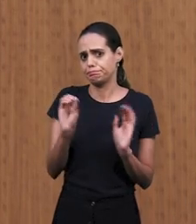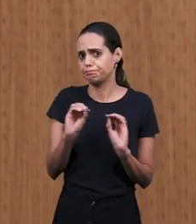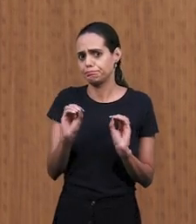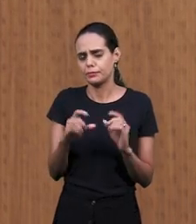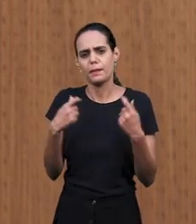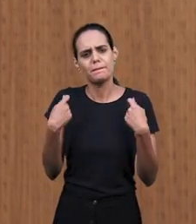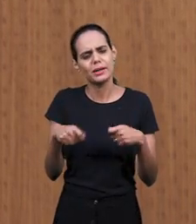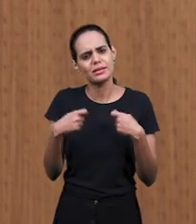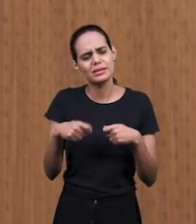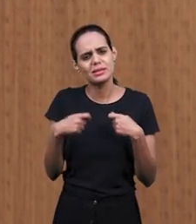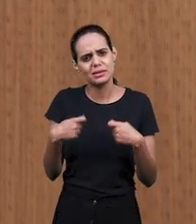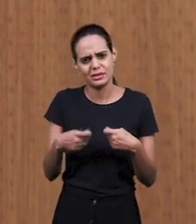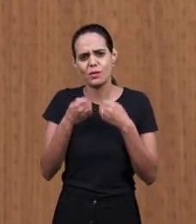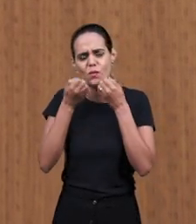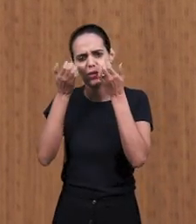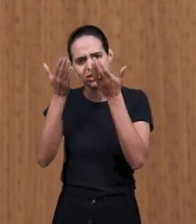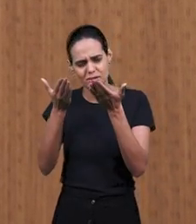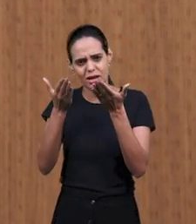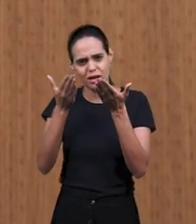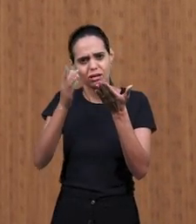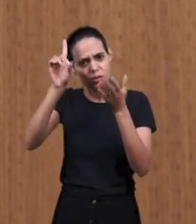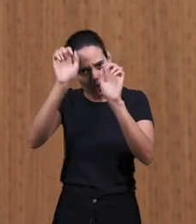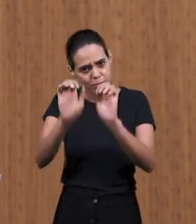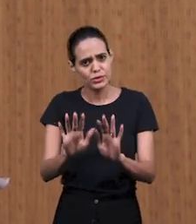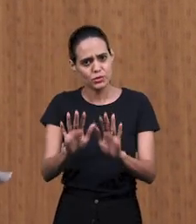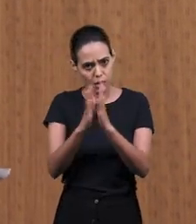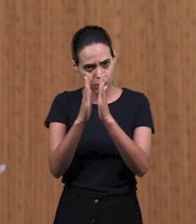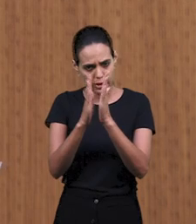сейчас. Господь, мы молимся о силе крови,